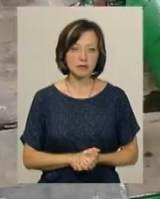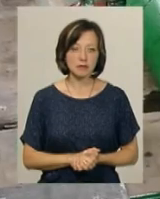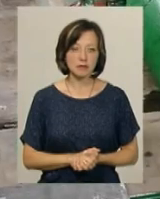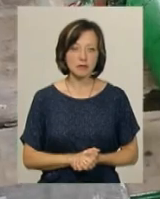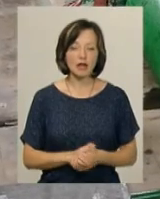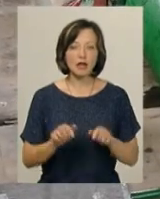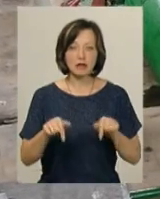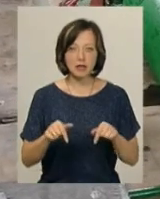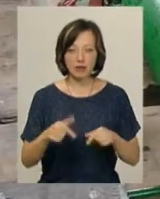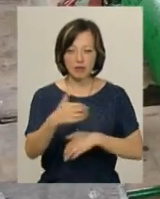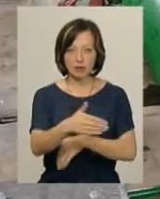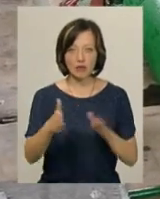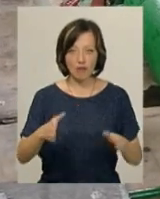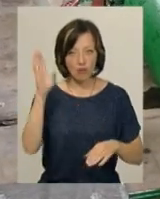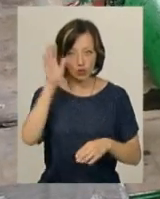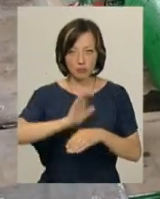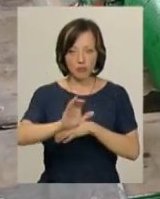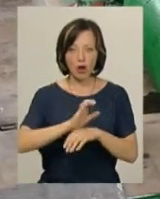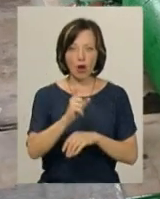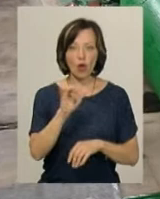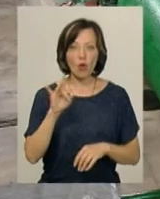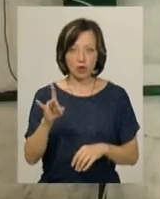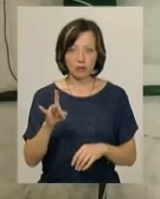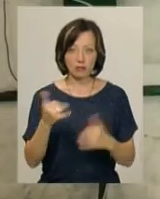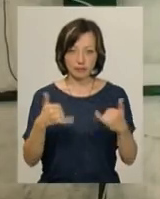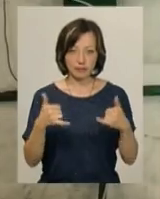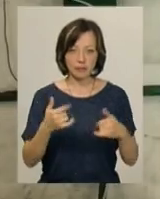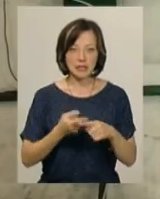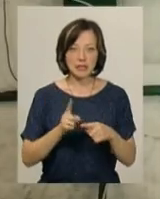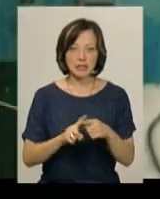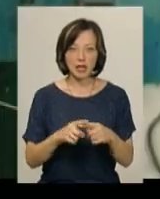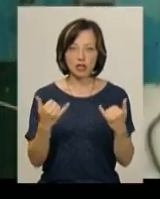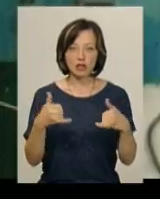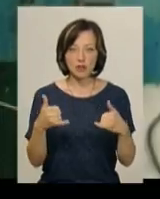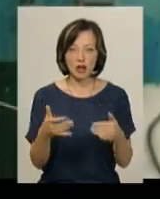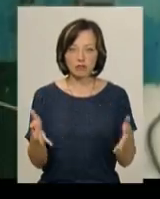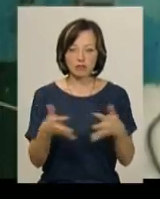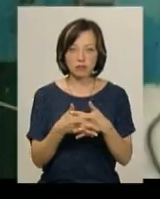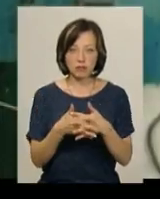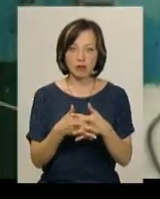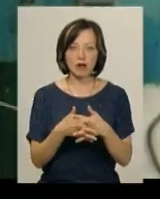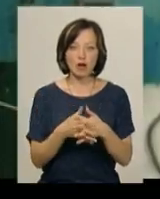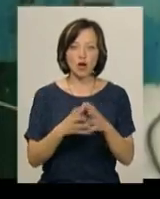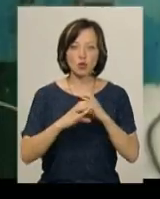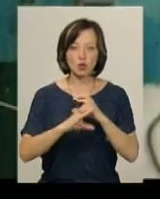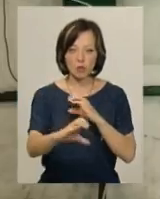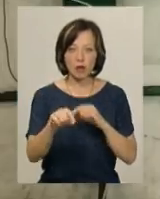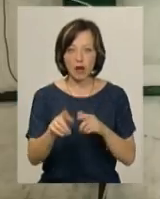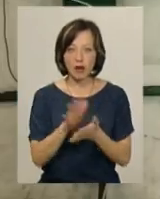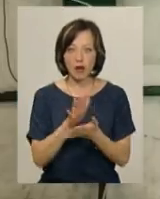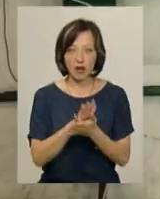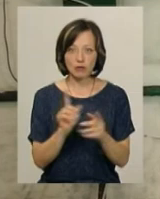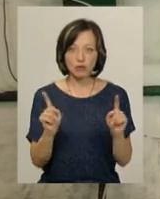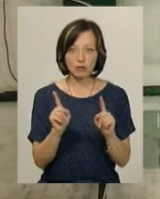Звідси у резервуари з водою подається хлор-речовина. Це така речовина вступає в реакцію в трубопроводах. Якщо десь